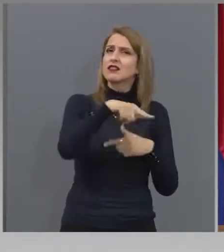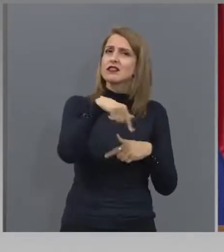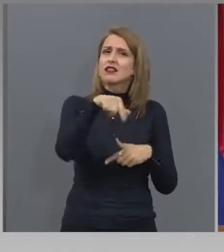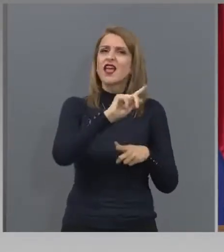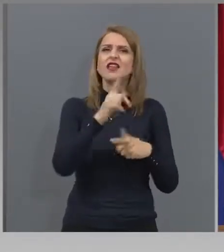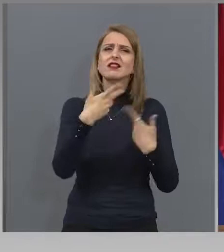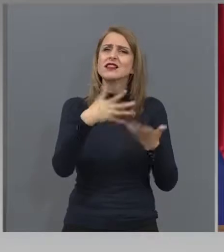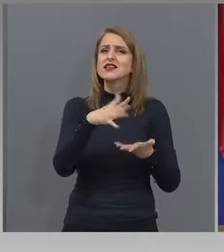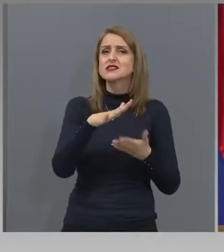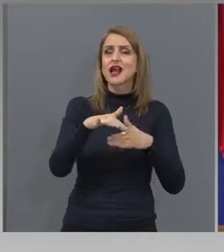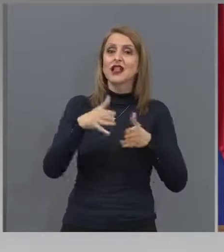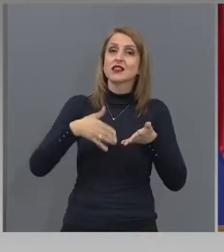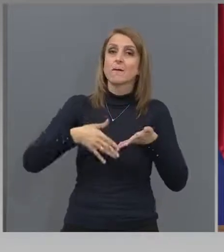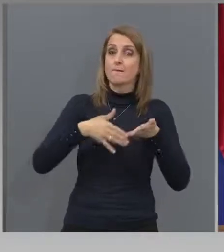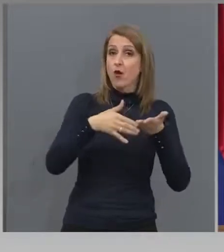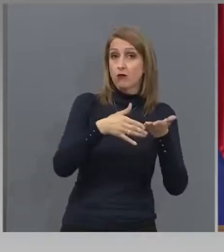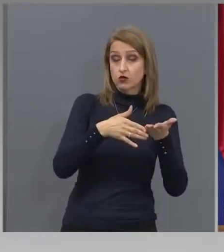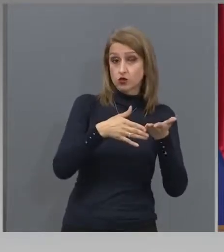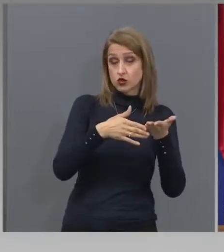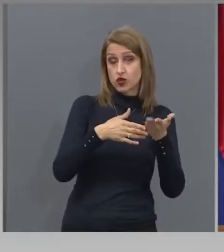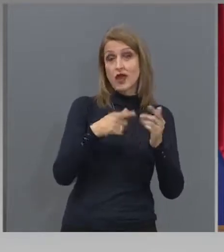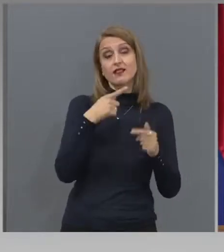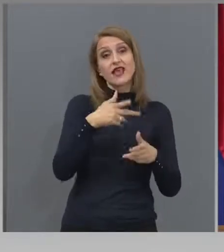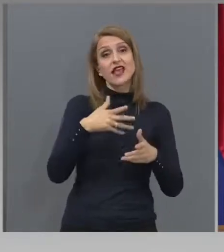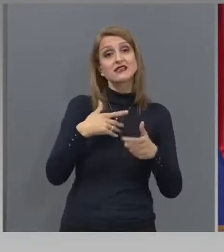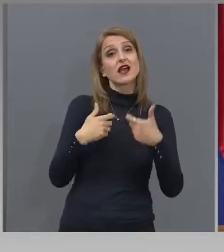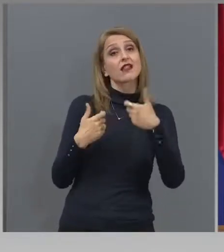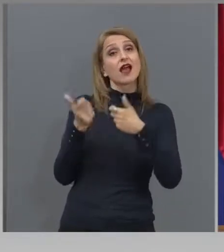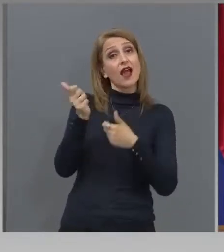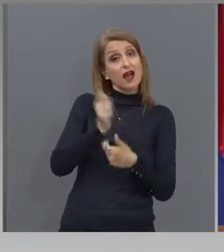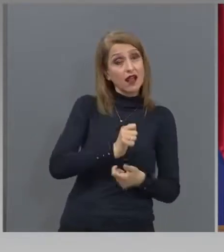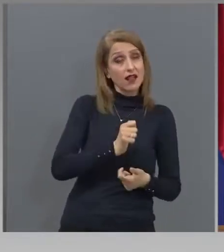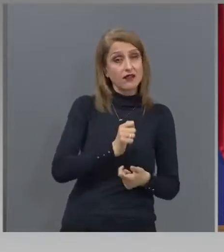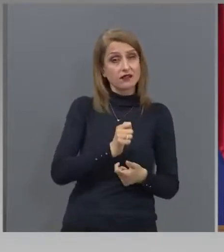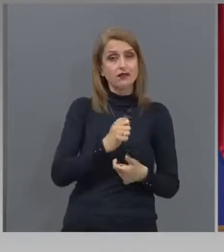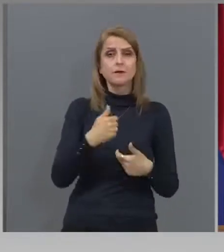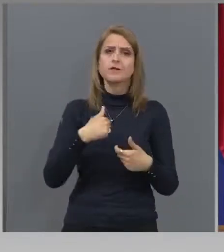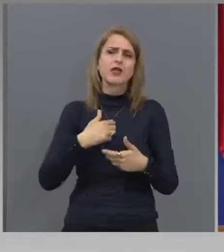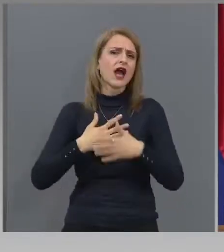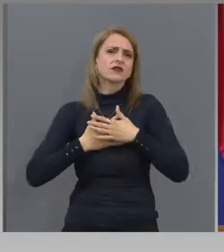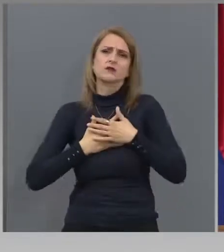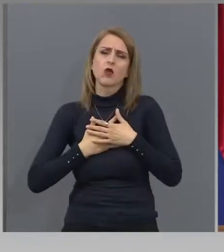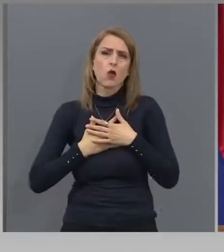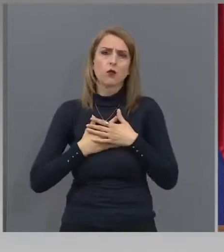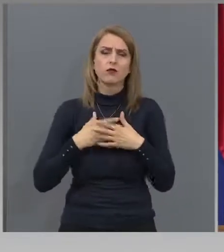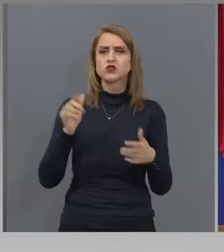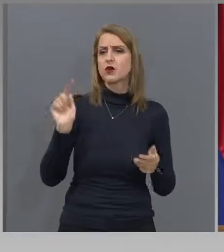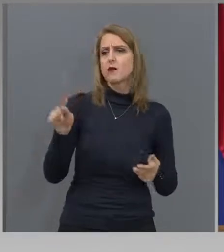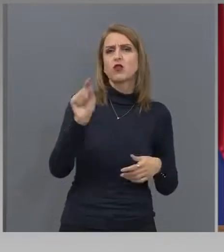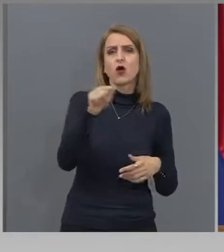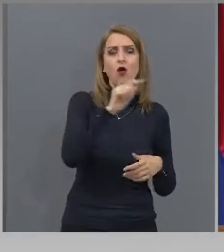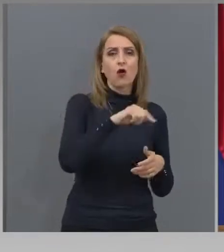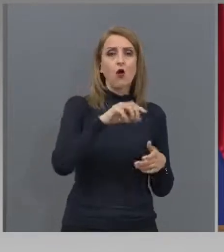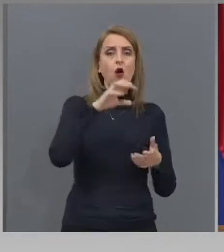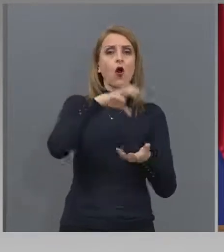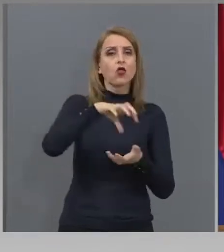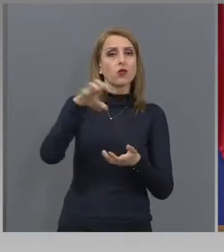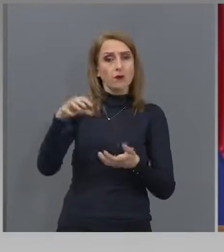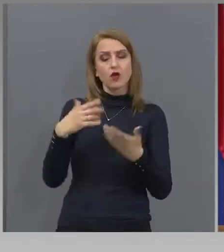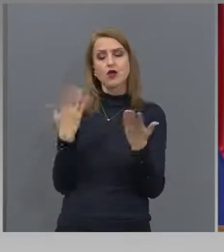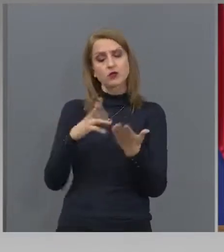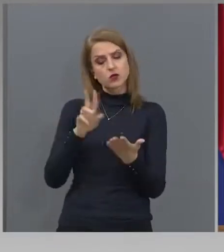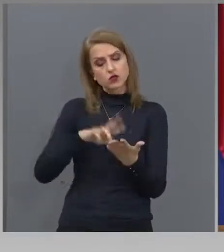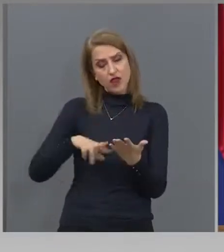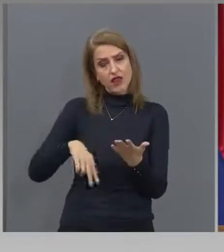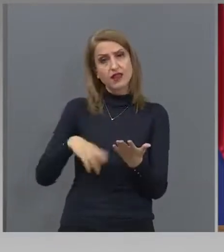кредит. Аз съм фен на много отбори, дори в технито писмо, защото отговорих с Павел Колев, прочето го и говорих с